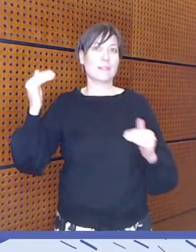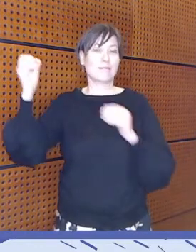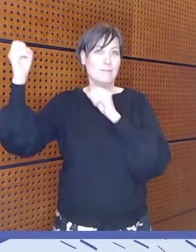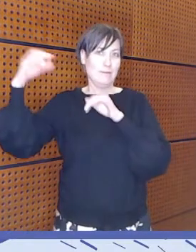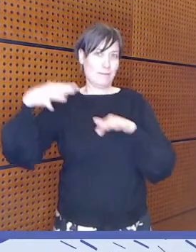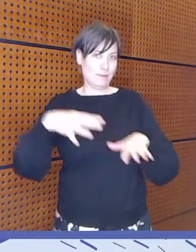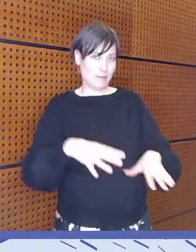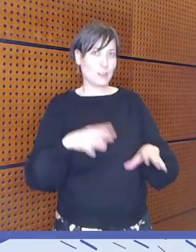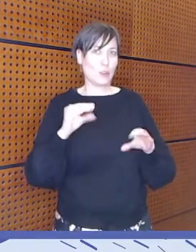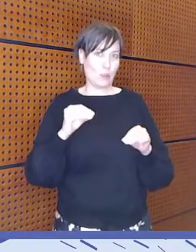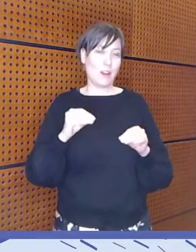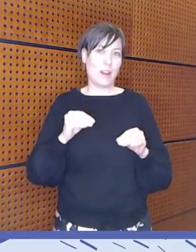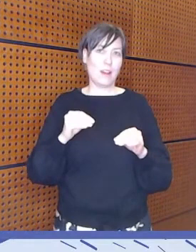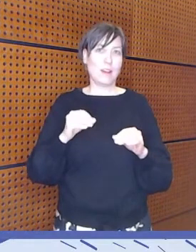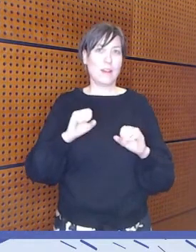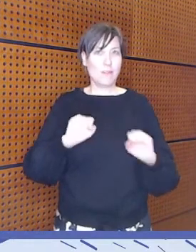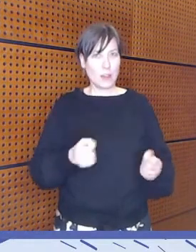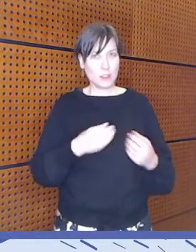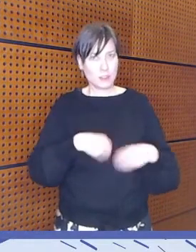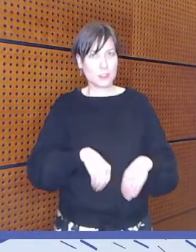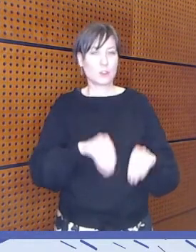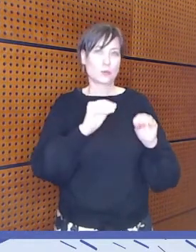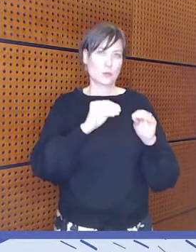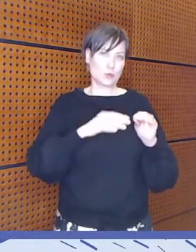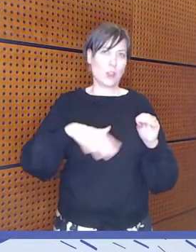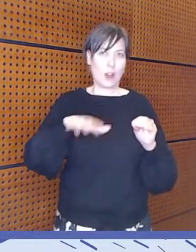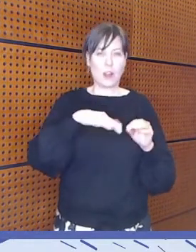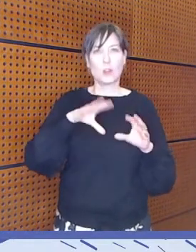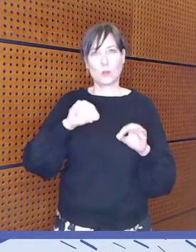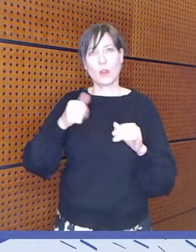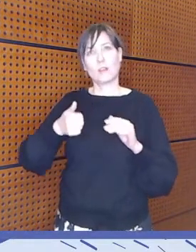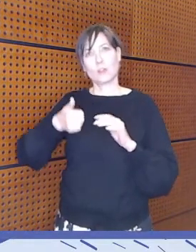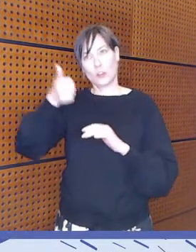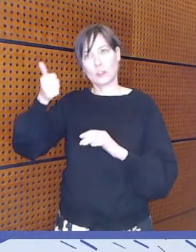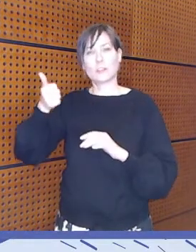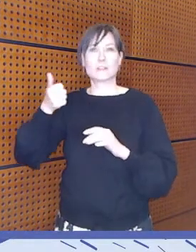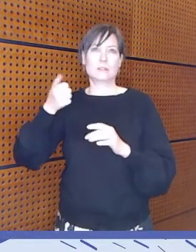varhaiskasvatuksessa ja perusopetuksessa totta kai. Artem, ole hyvä.